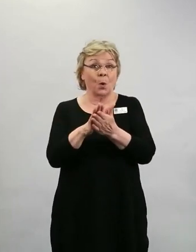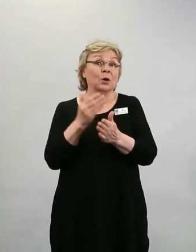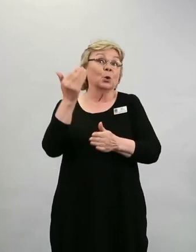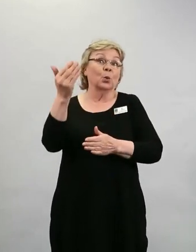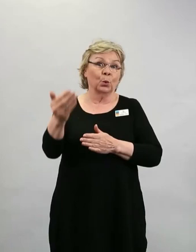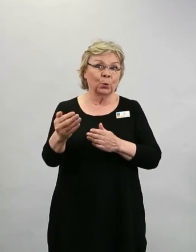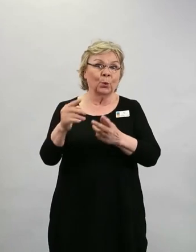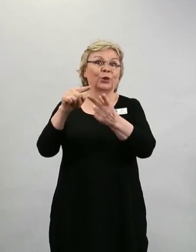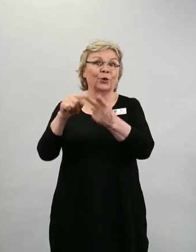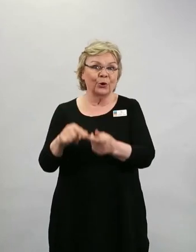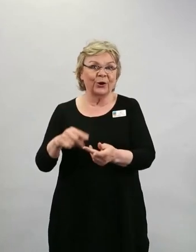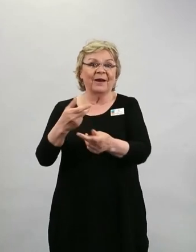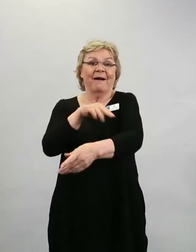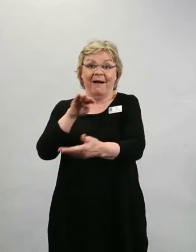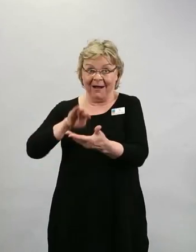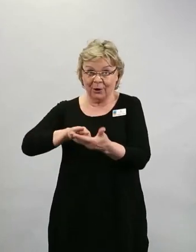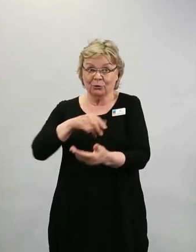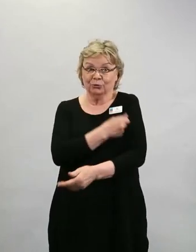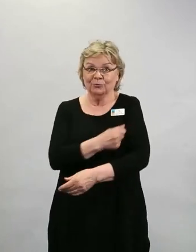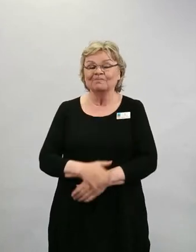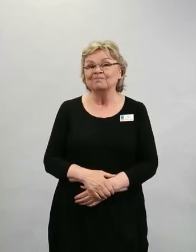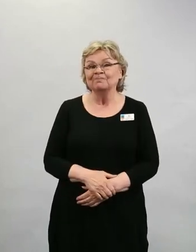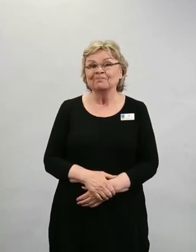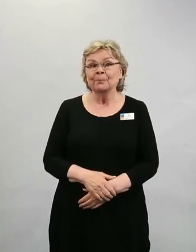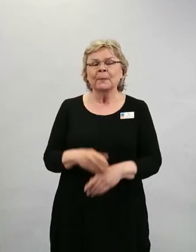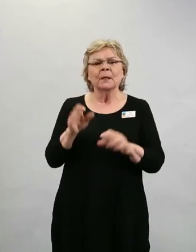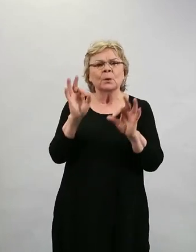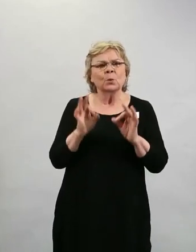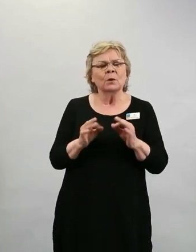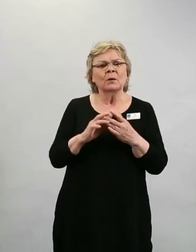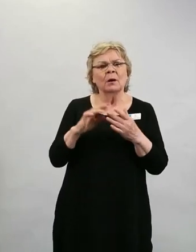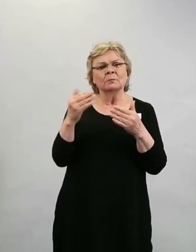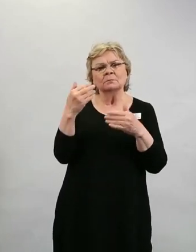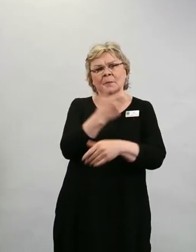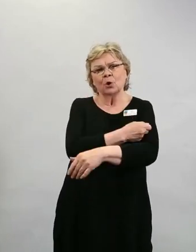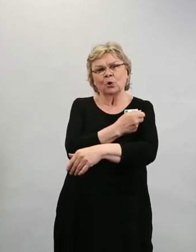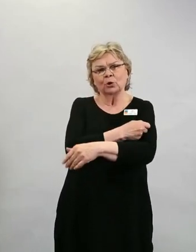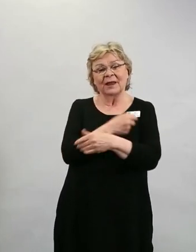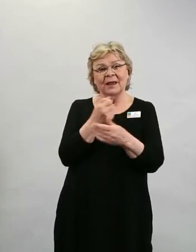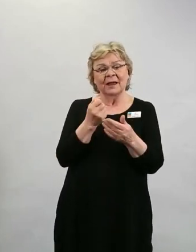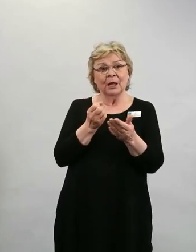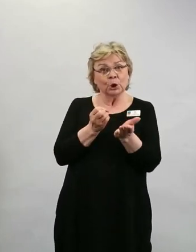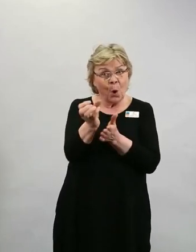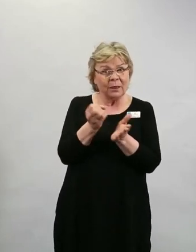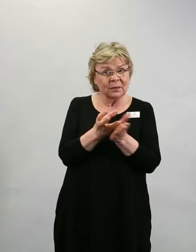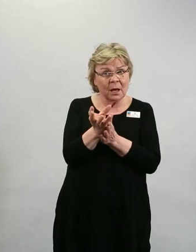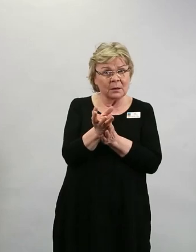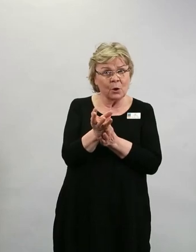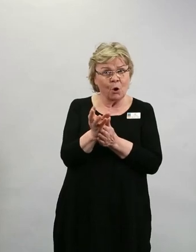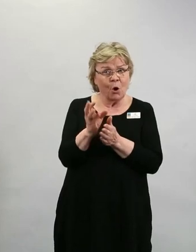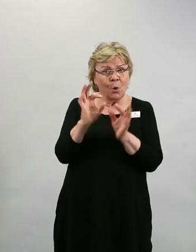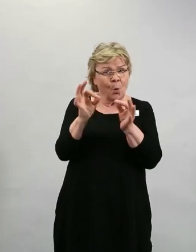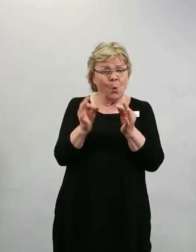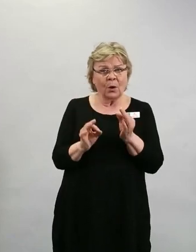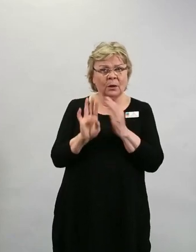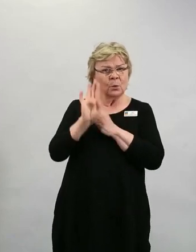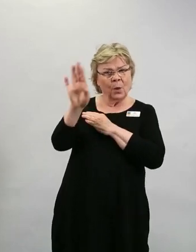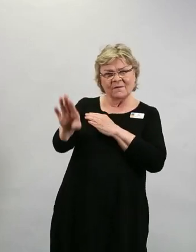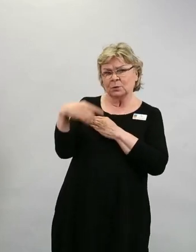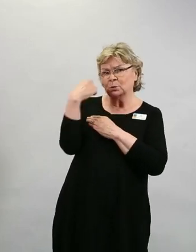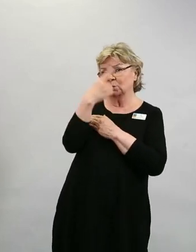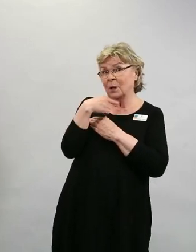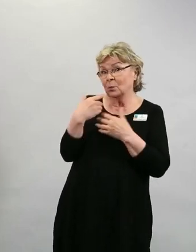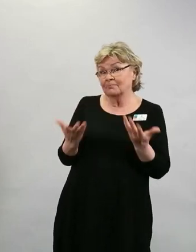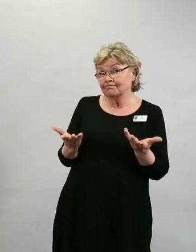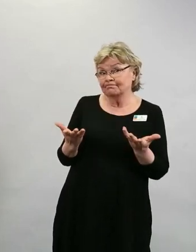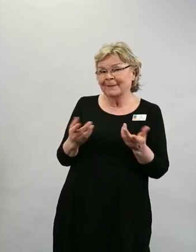Hyvä. No miltä näyttää sitten rokotetuotannon tulevaisuus? Eli onko teillä arvioita siitä, että tuleeko näistä